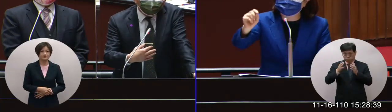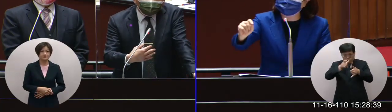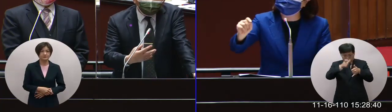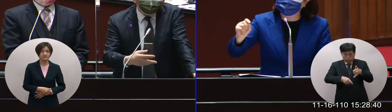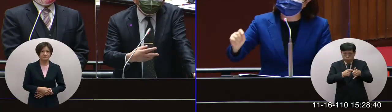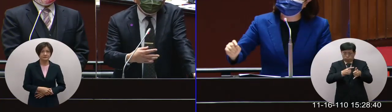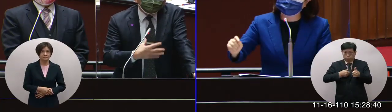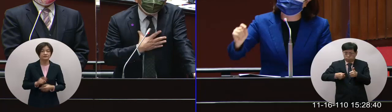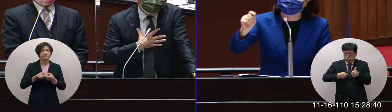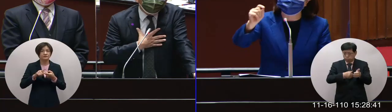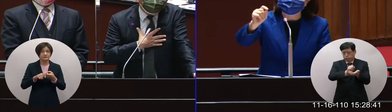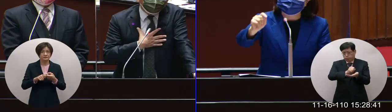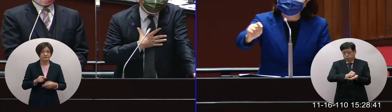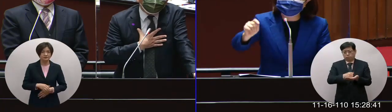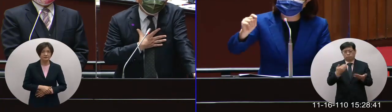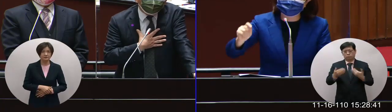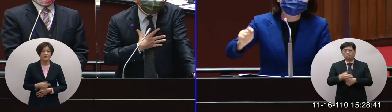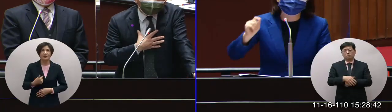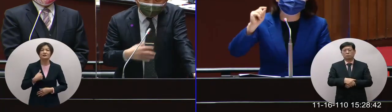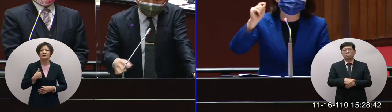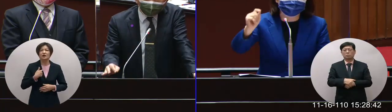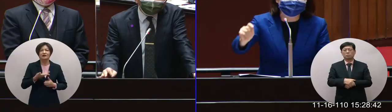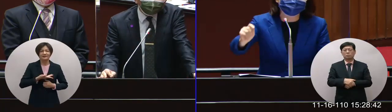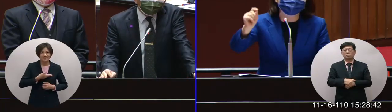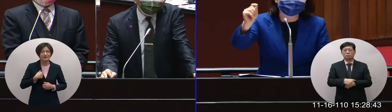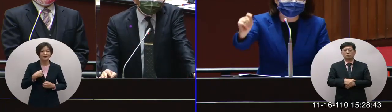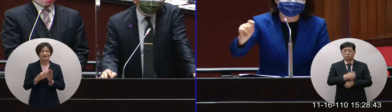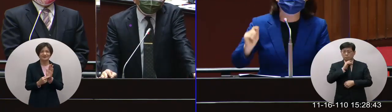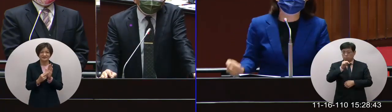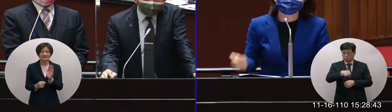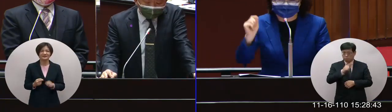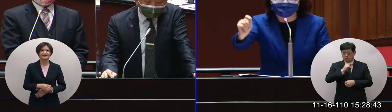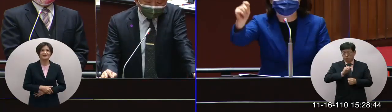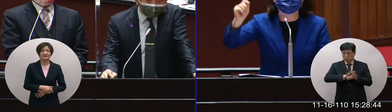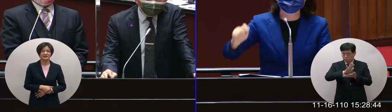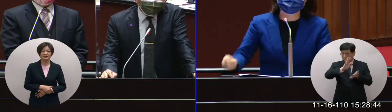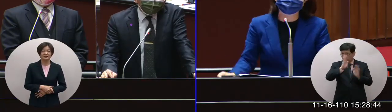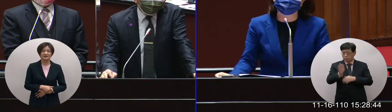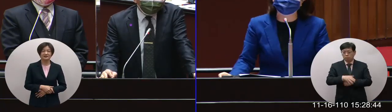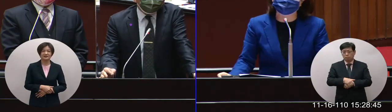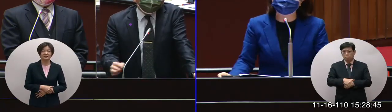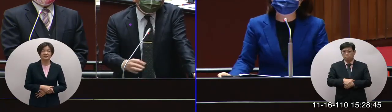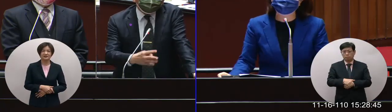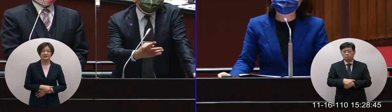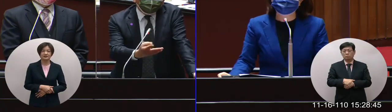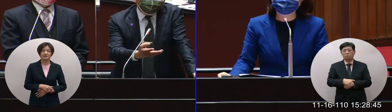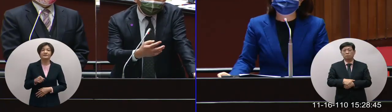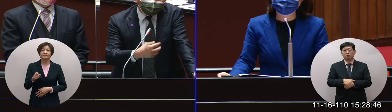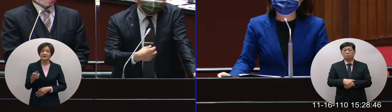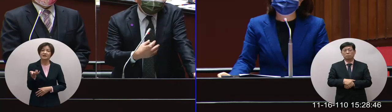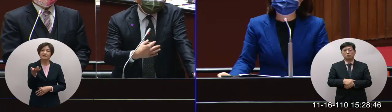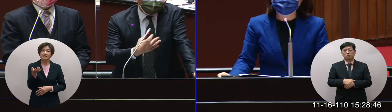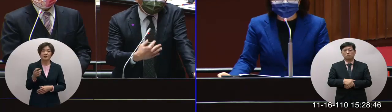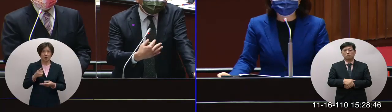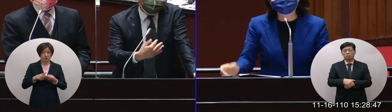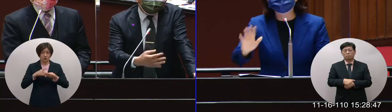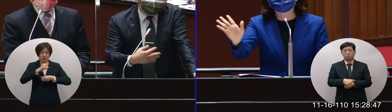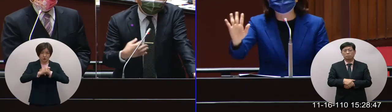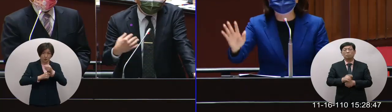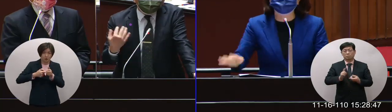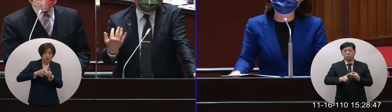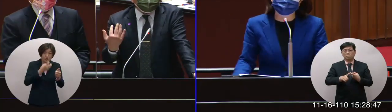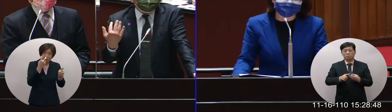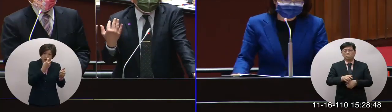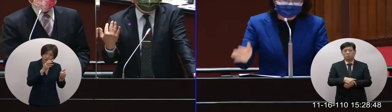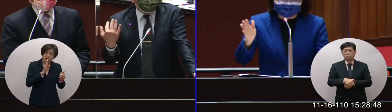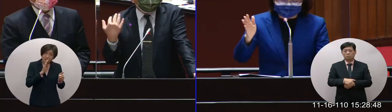這些人我們直接就註記好在一些事情上面我們就追蹤他們的狀況主動追蹤啊對你是說要主動追蹤嗎